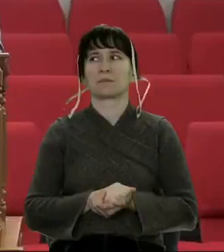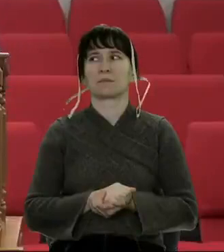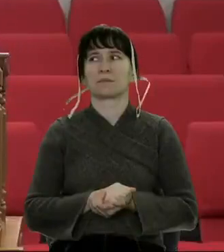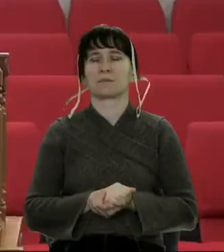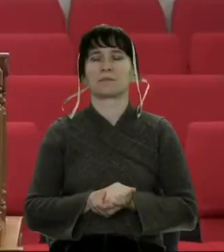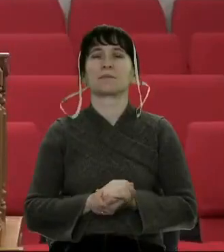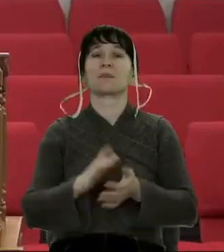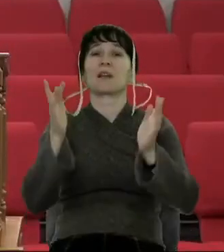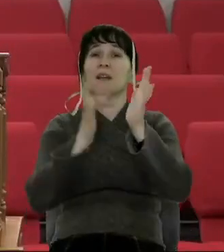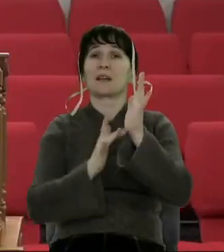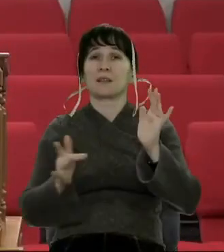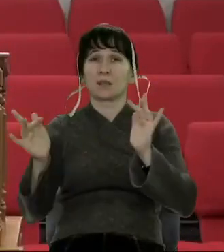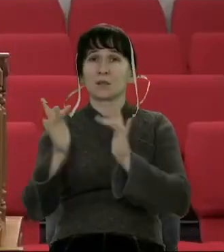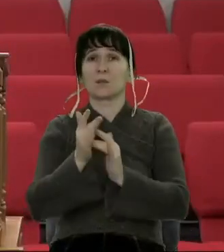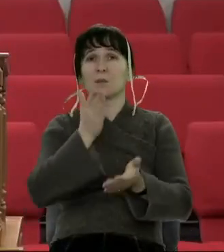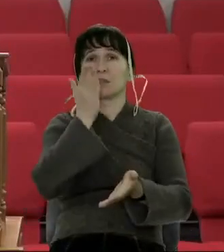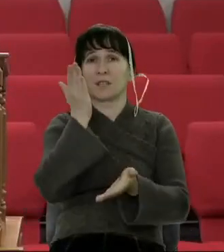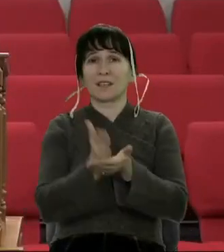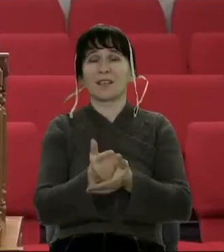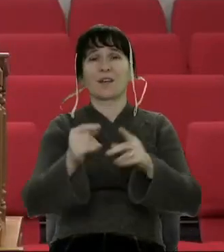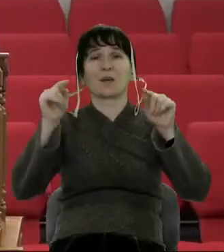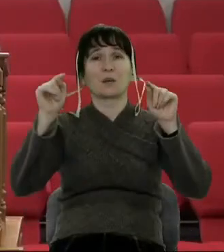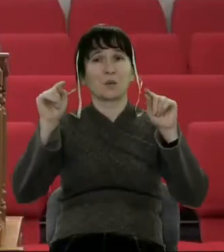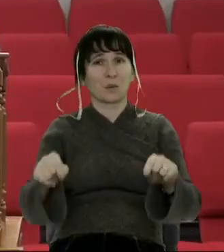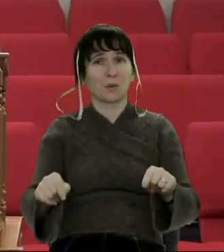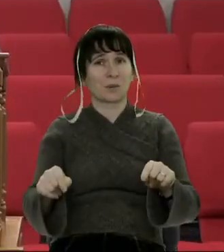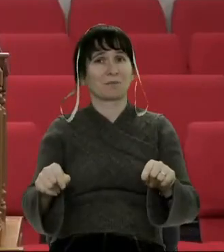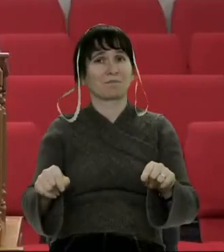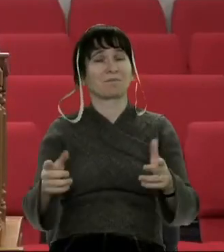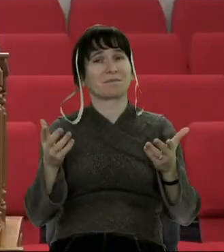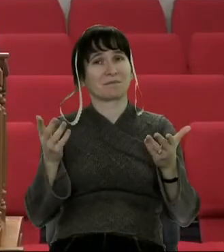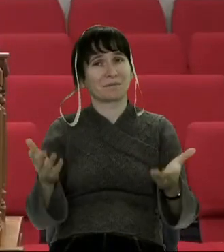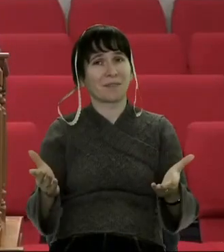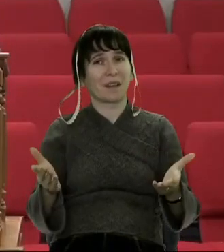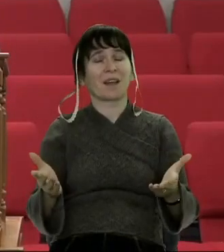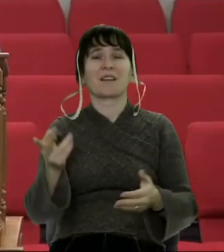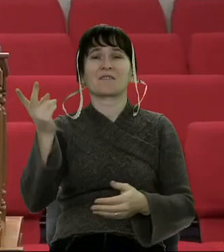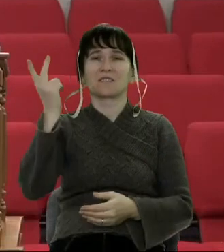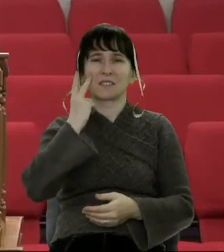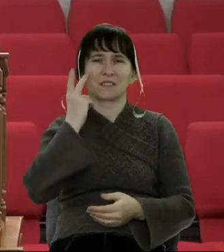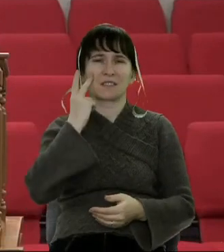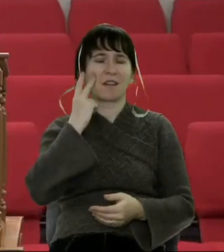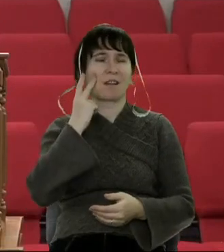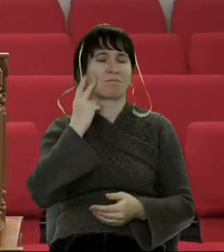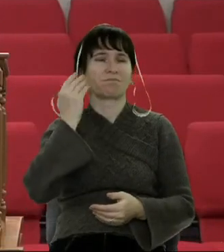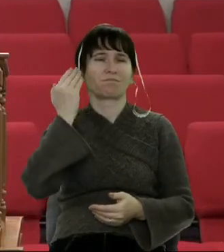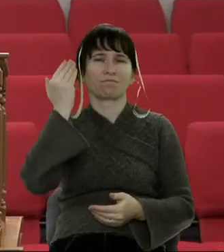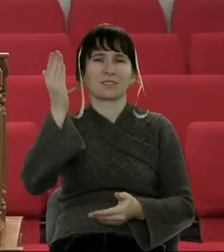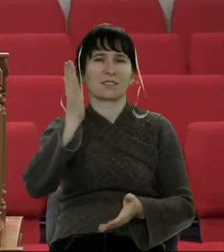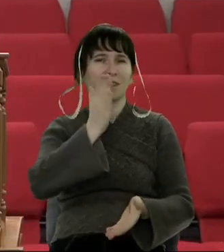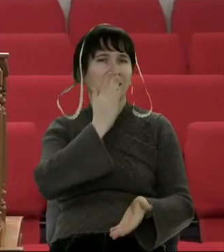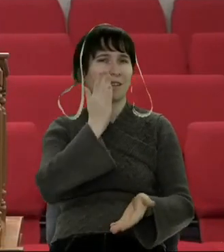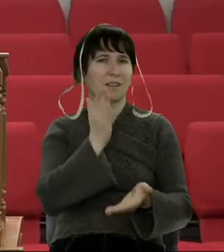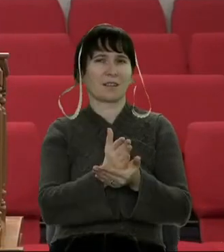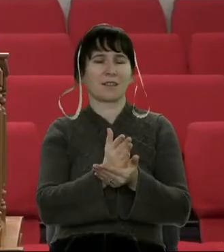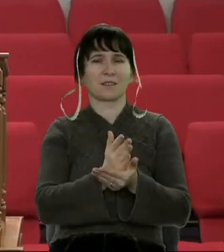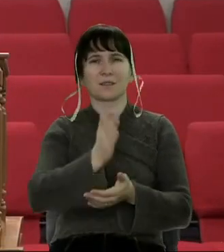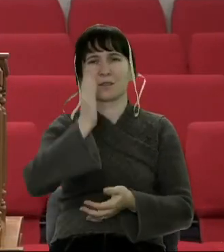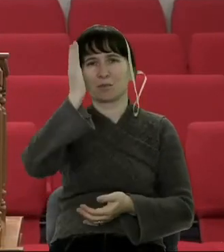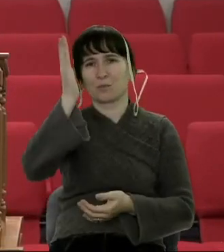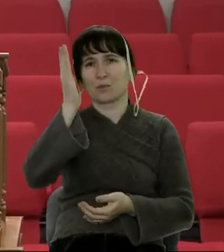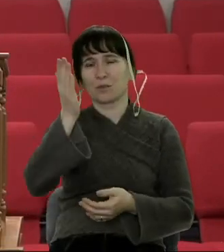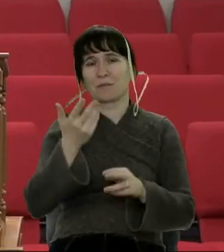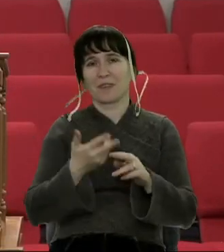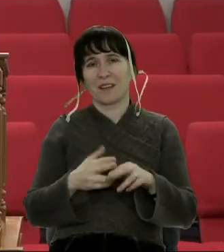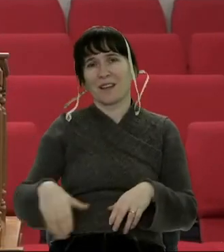Христос посеред нас і є, і буде. Я вірю, що наша церква звикне до